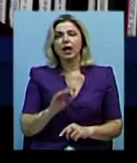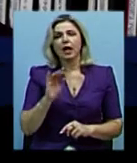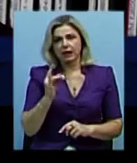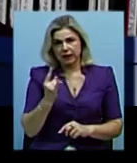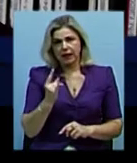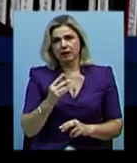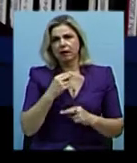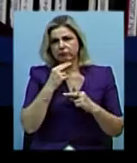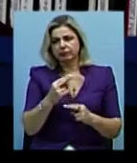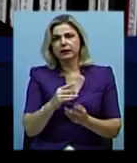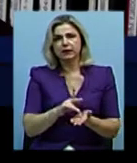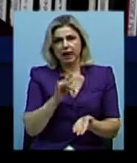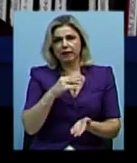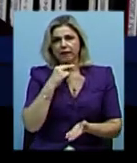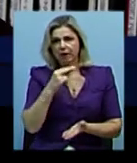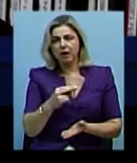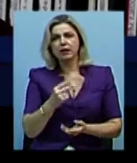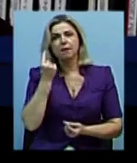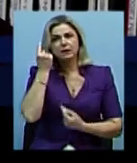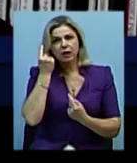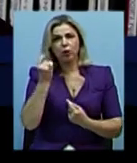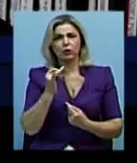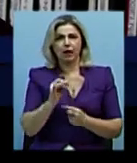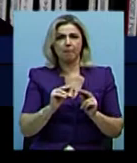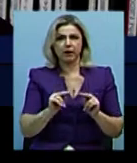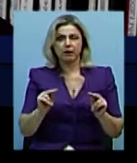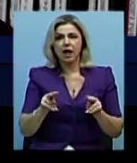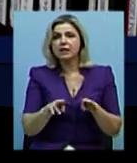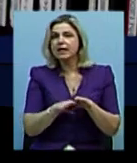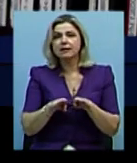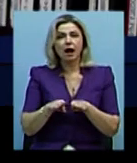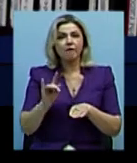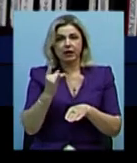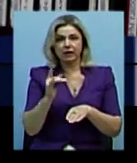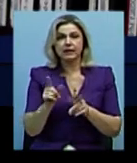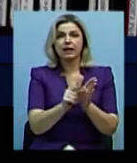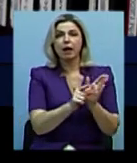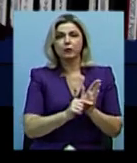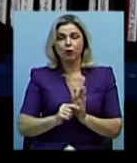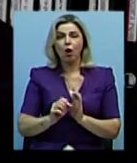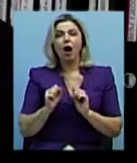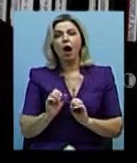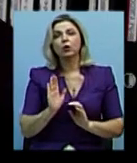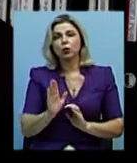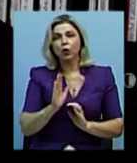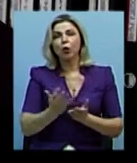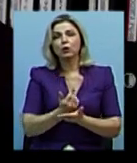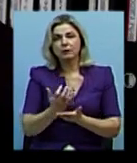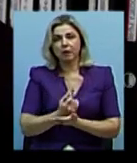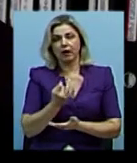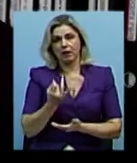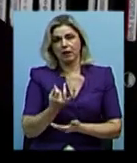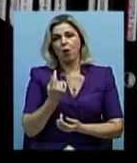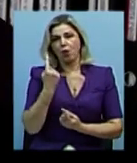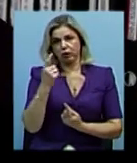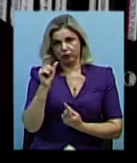психологів, і педагогів. Не порівнюємо дитину з кимось, а тільки успіхи досягнення однієї